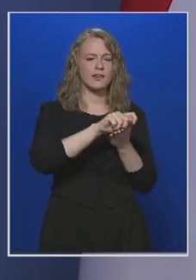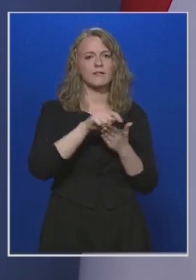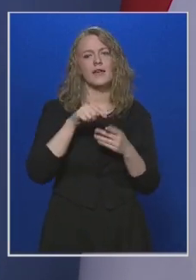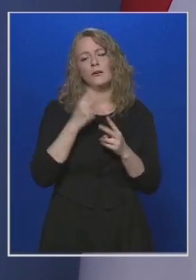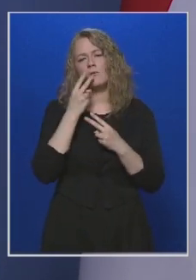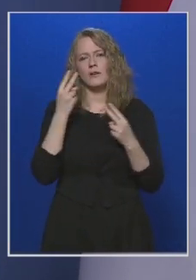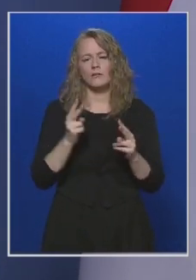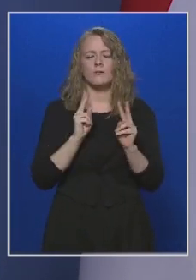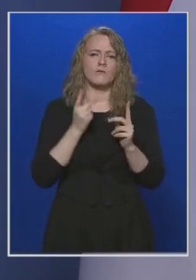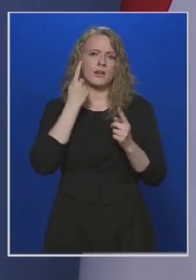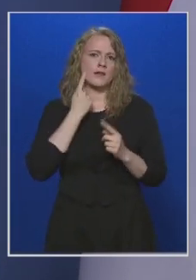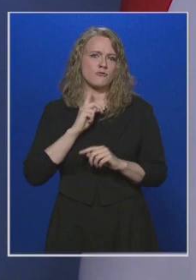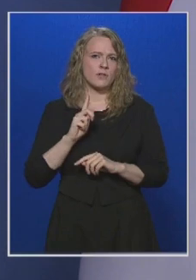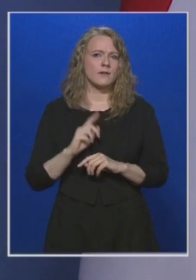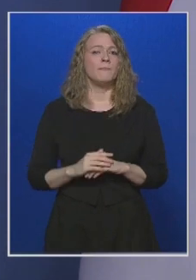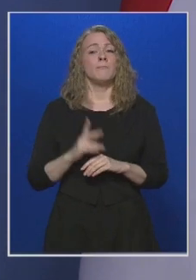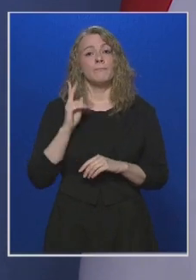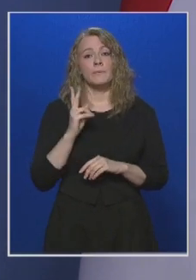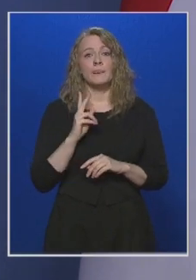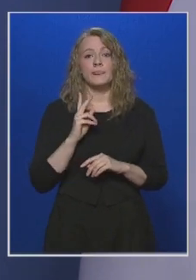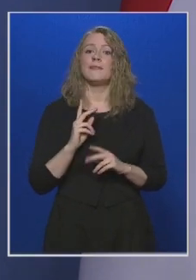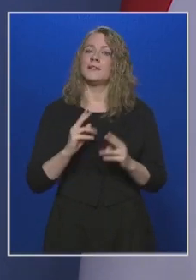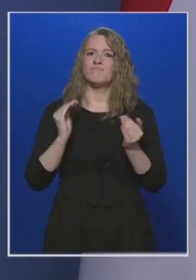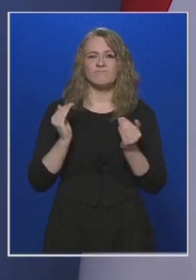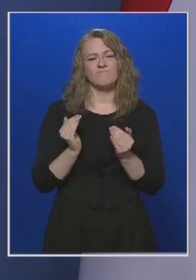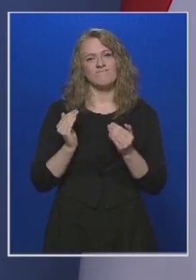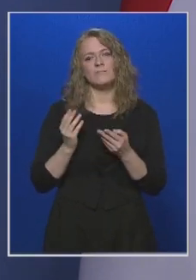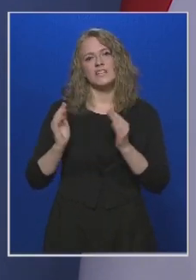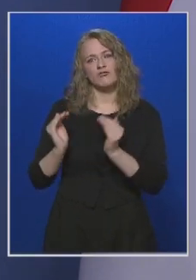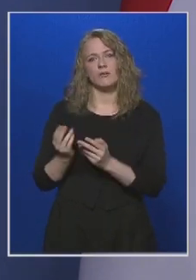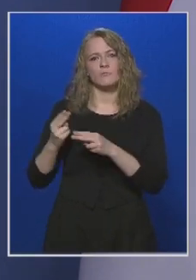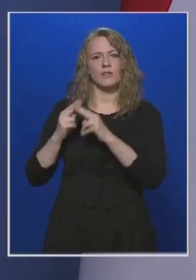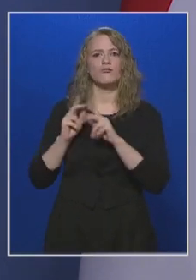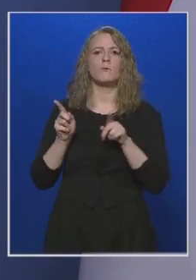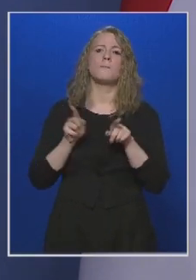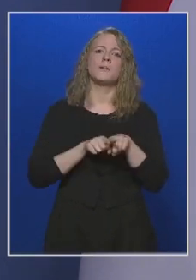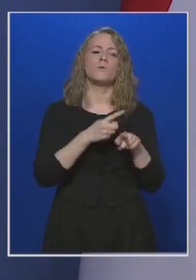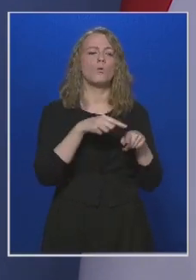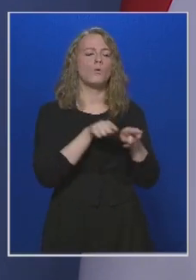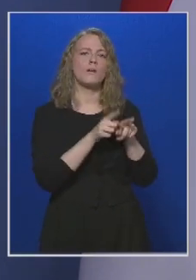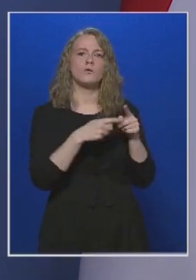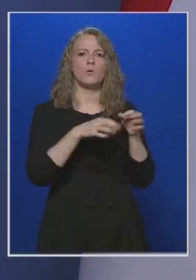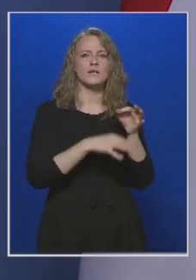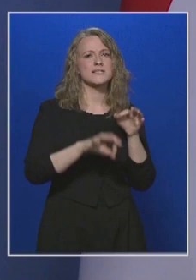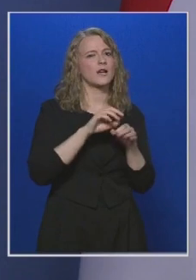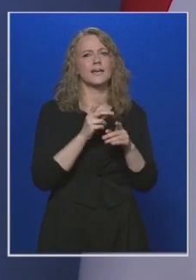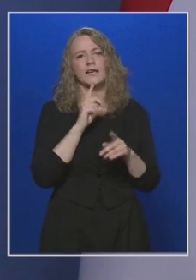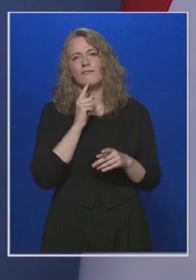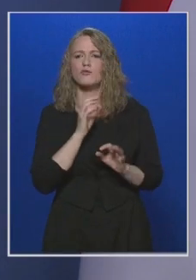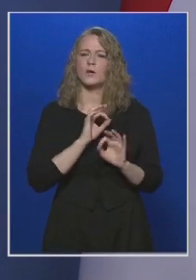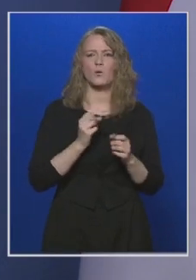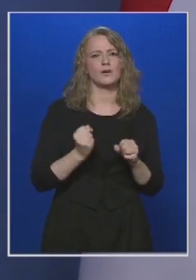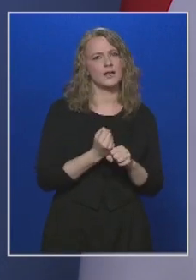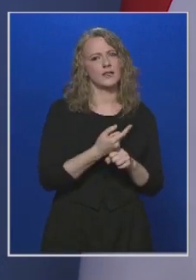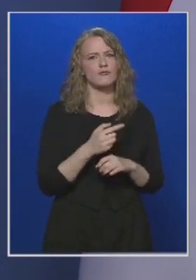erre úgy látjuk, hogy van esély, de ez lényegesen kisebb segítség, mint azoknak az országoknak, akik egyébként kevésbé teljesítnek jól,